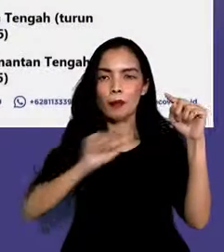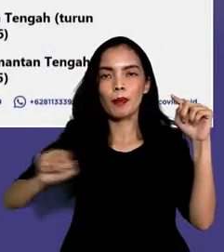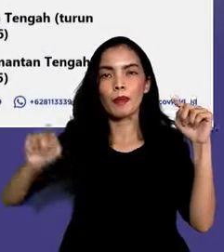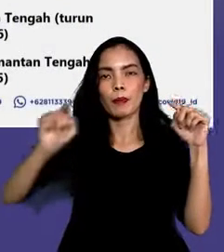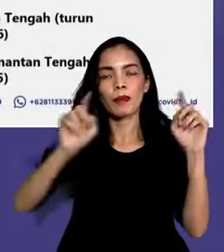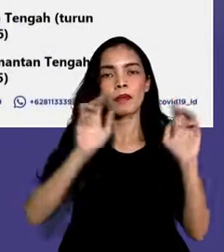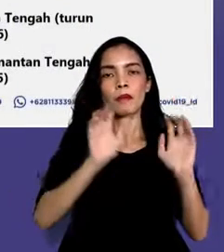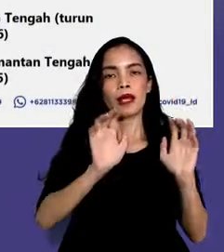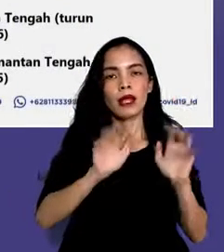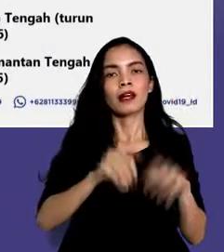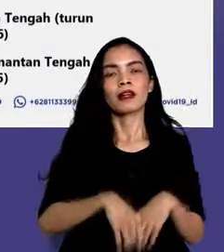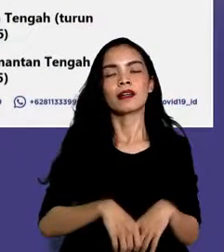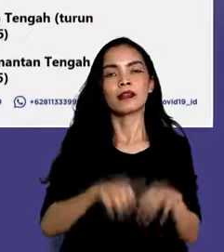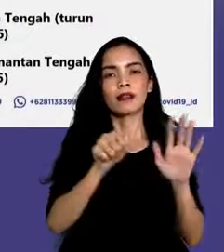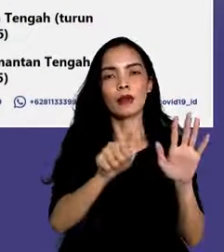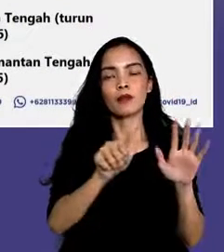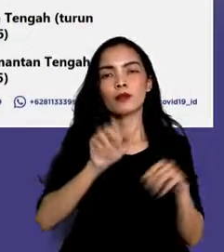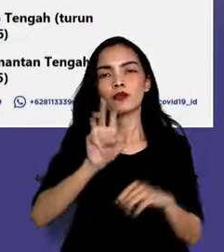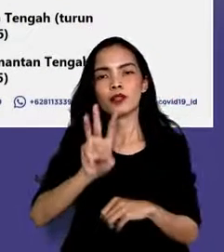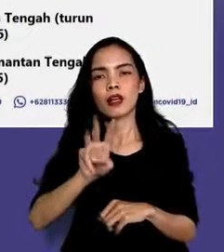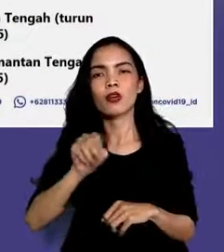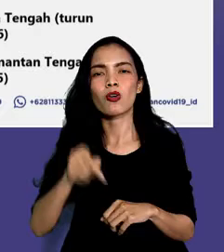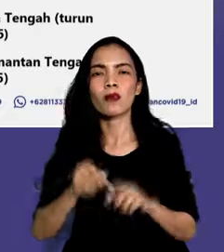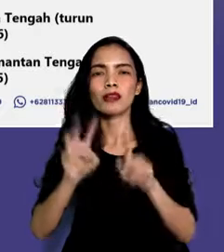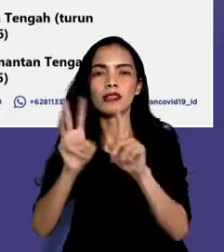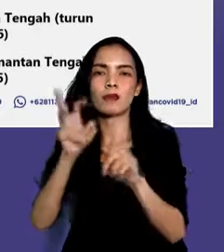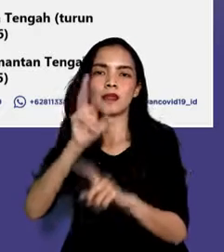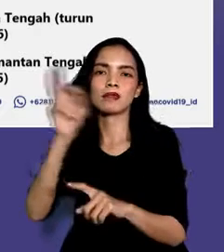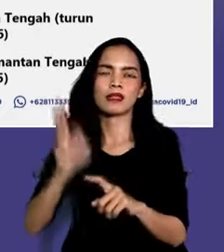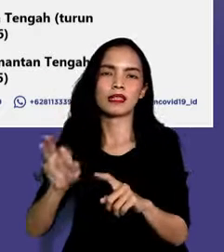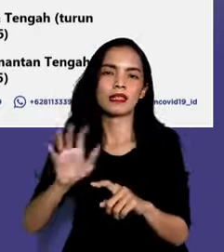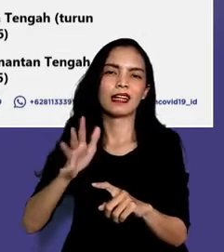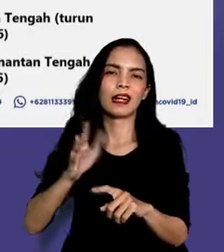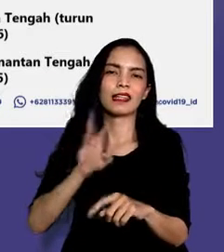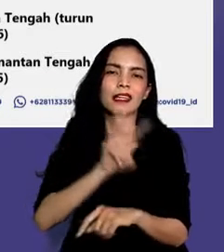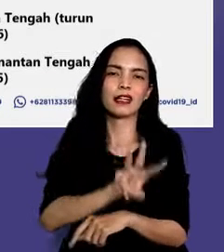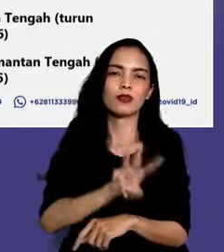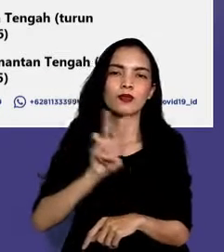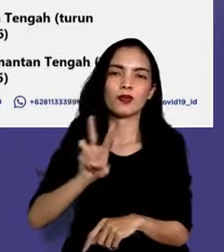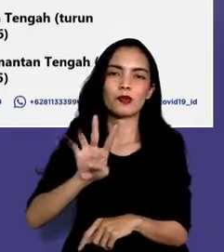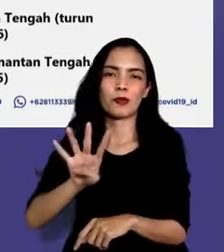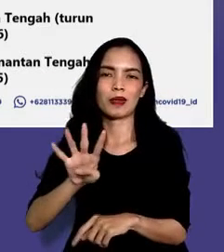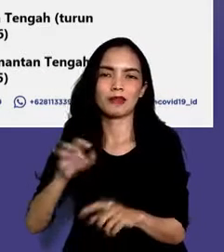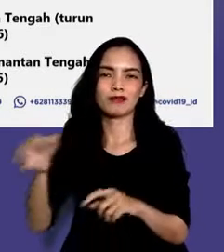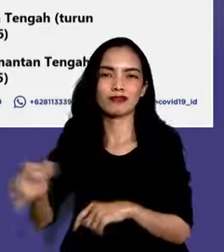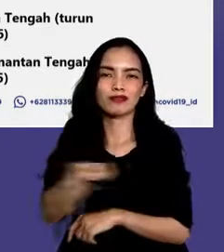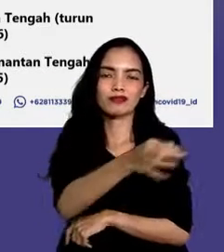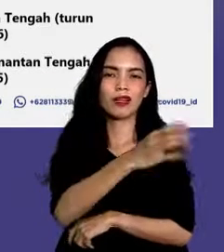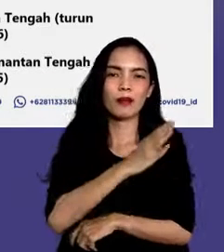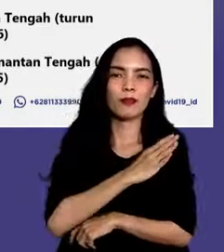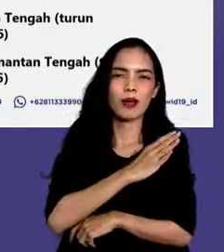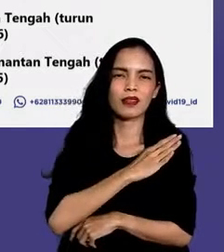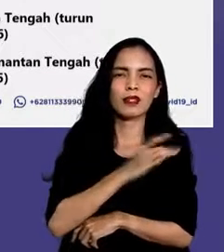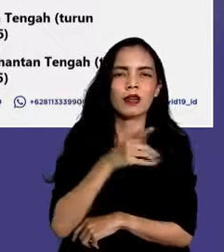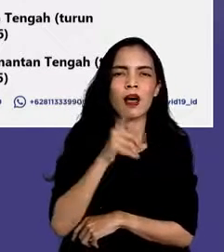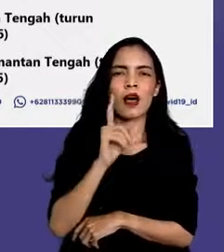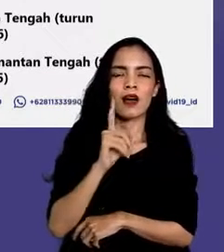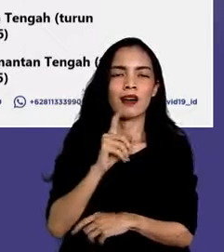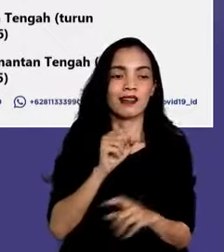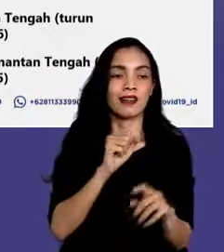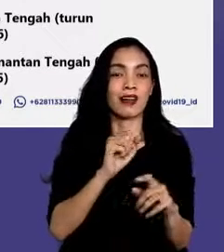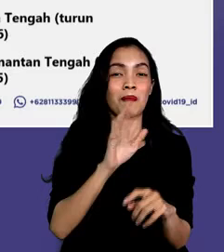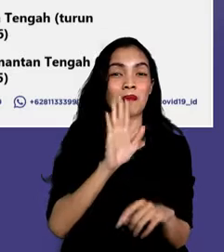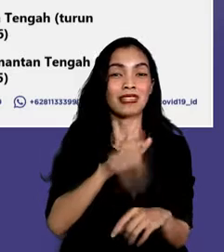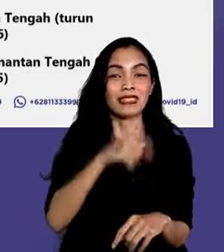Indonesia, yaitu 63,13 persen atau 324 kabupaten kota, ini memiliki kasus